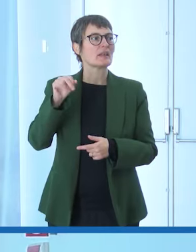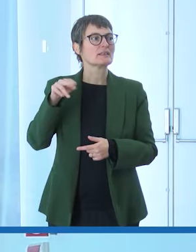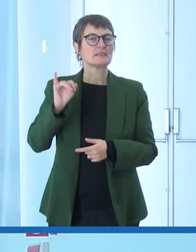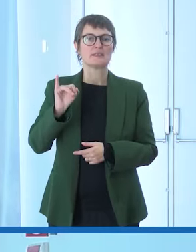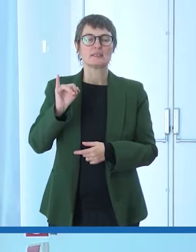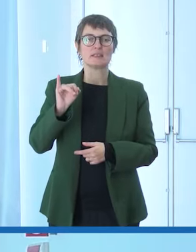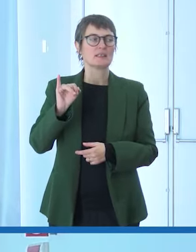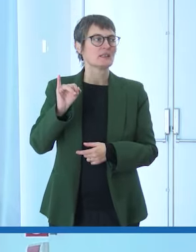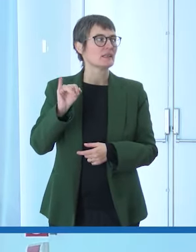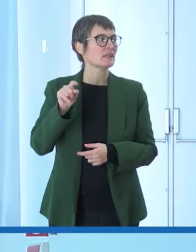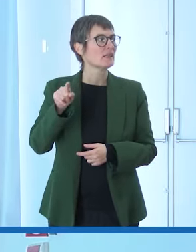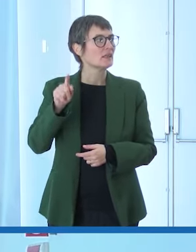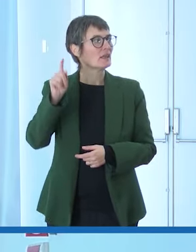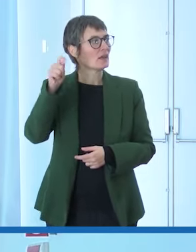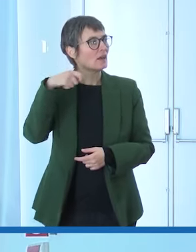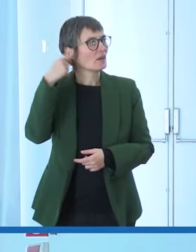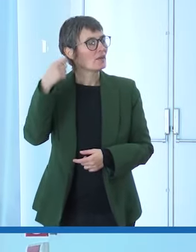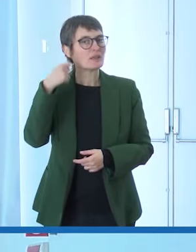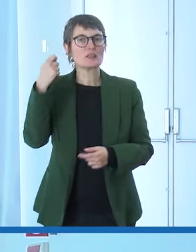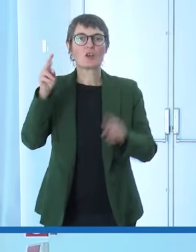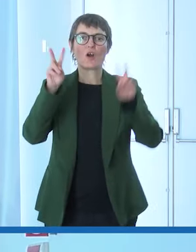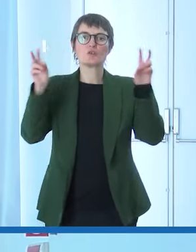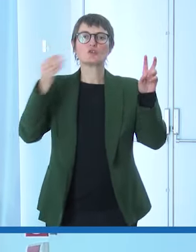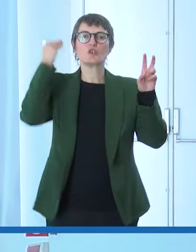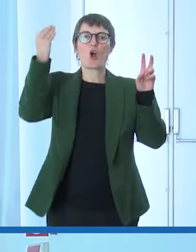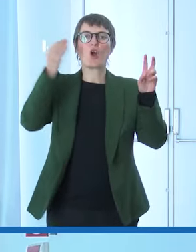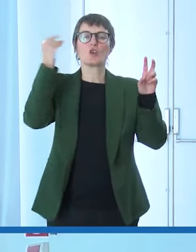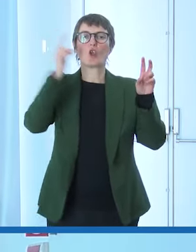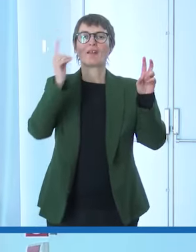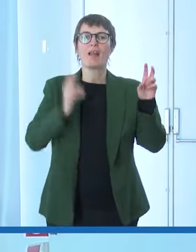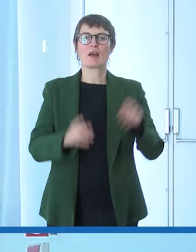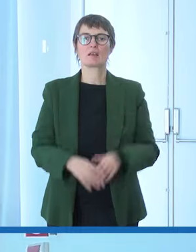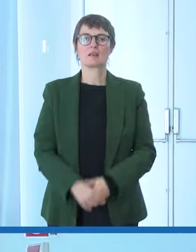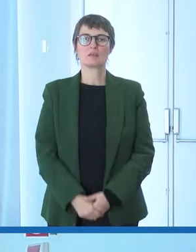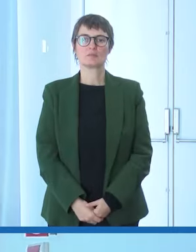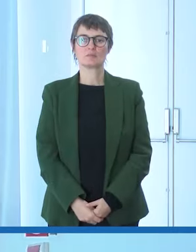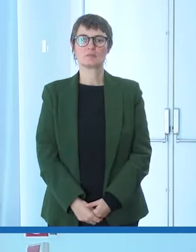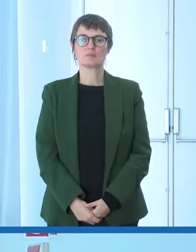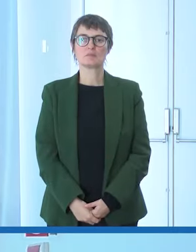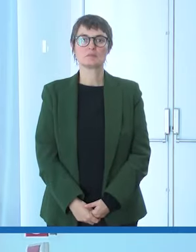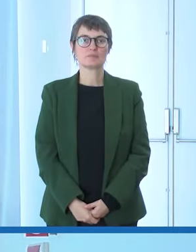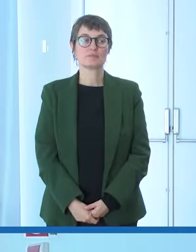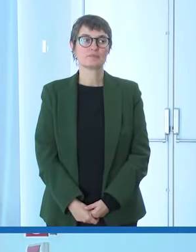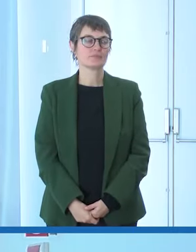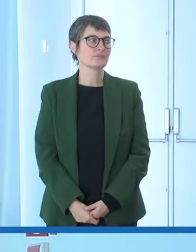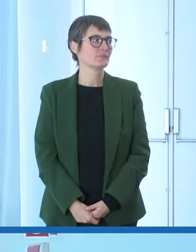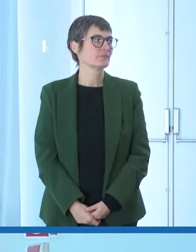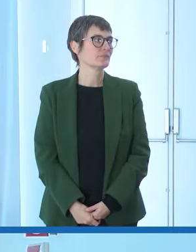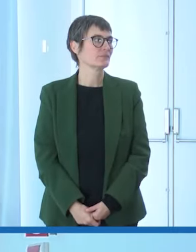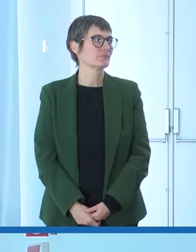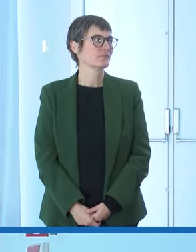per il suo video il sogno dell'arte ora Ivan lo conosciamo